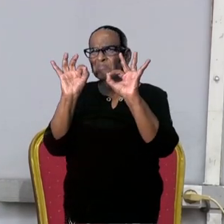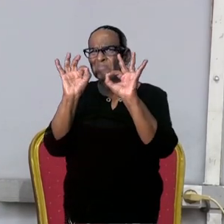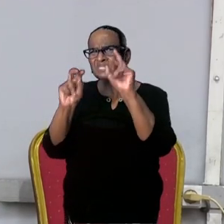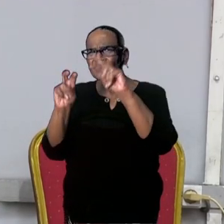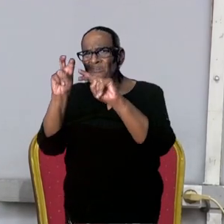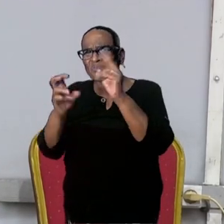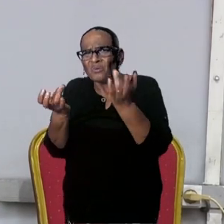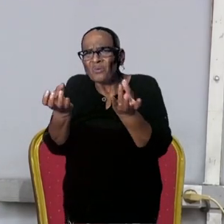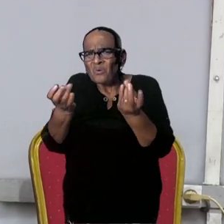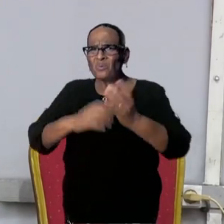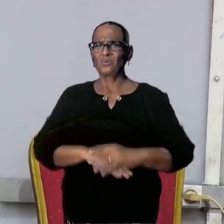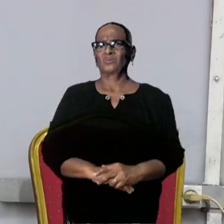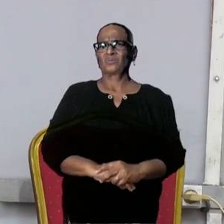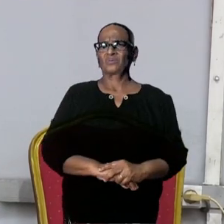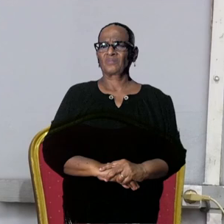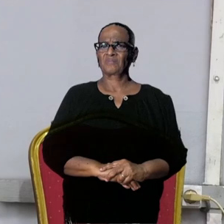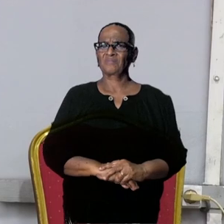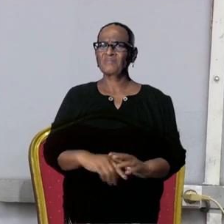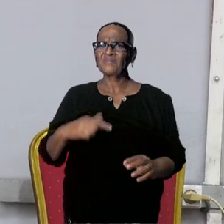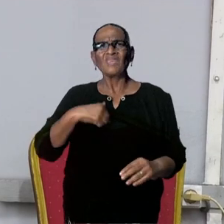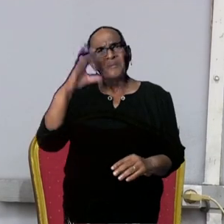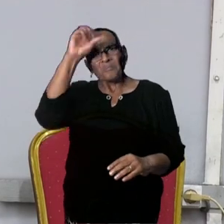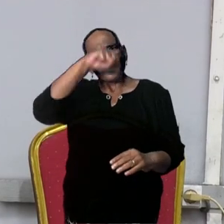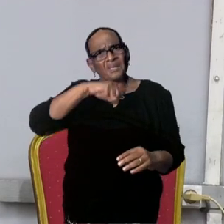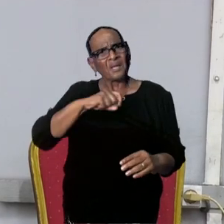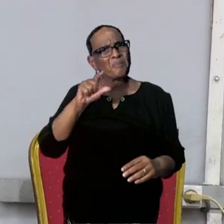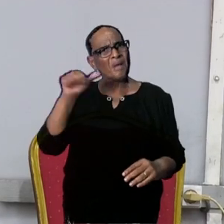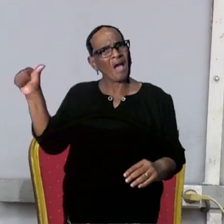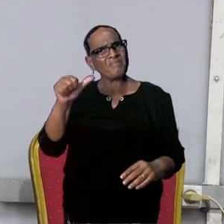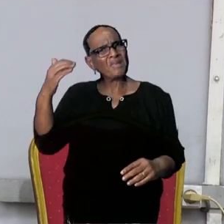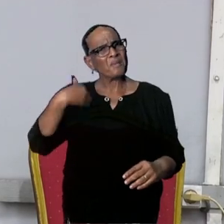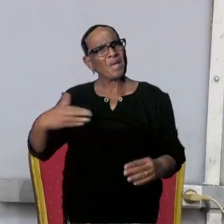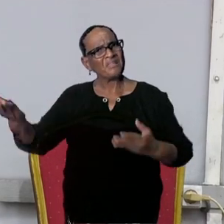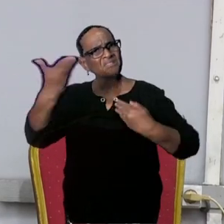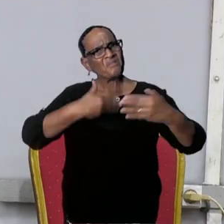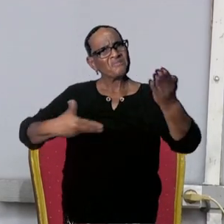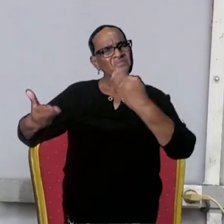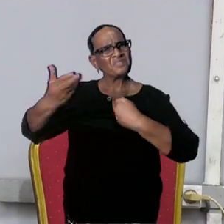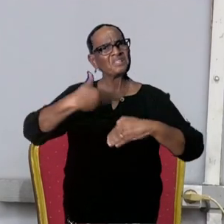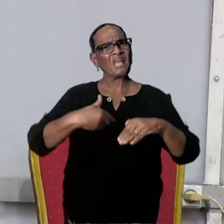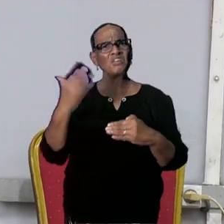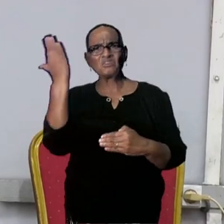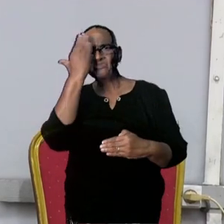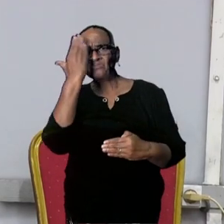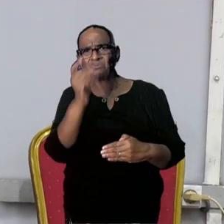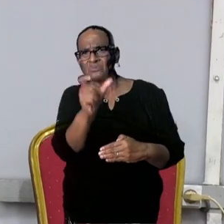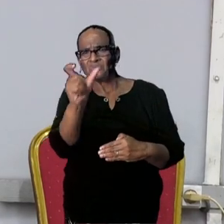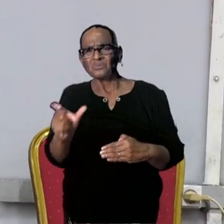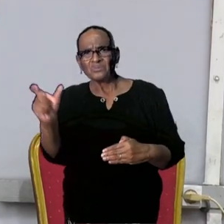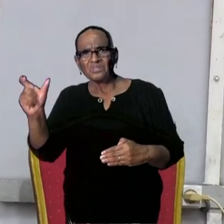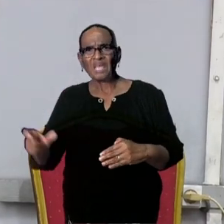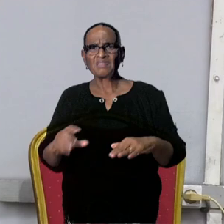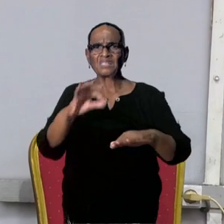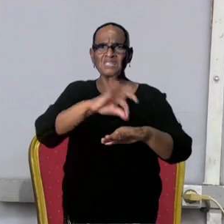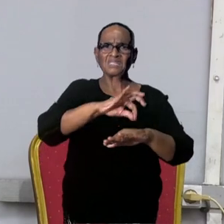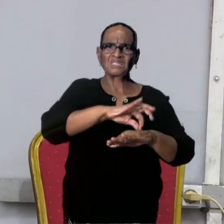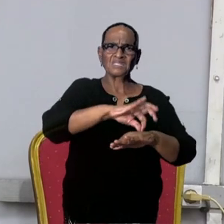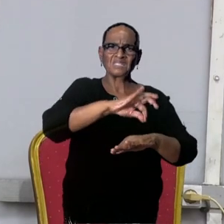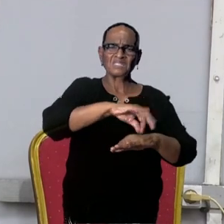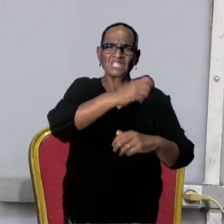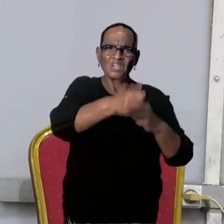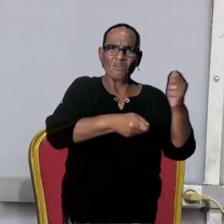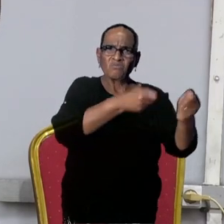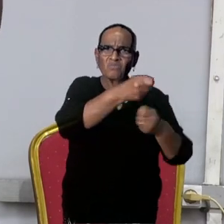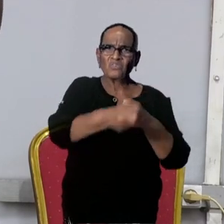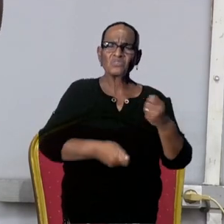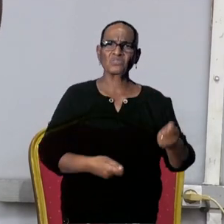Ik heb begrepen, ik heb me laten vertellen dat studenten, verpleegkundigen die gevraagd waren om mee te helpen